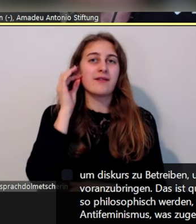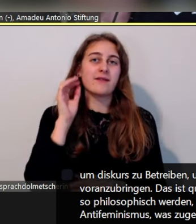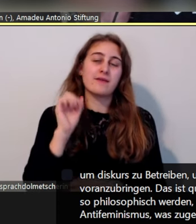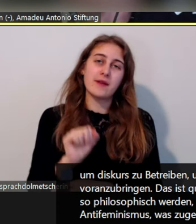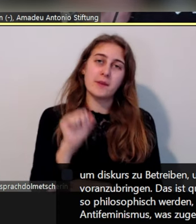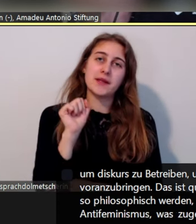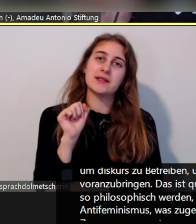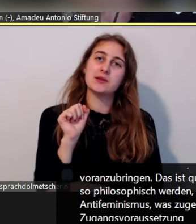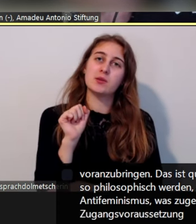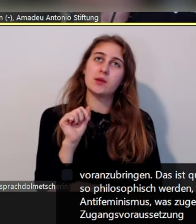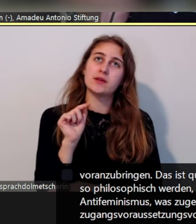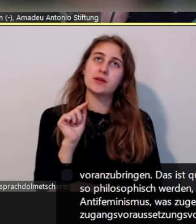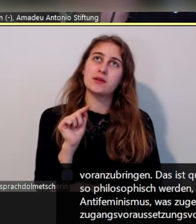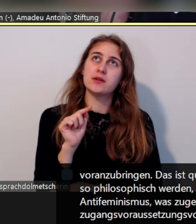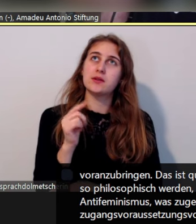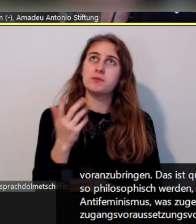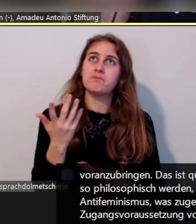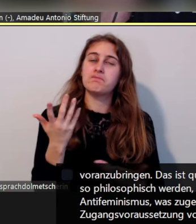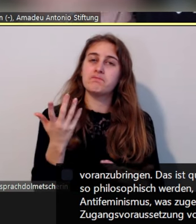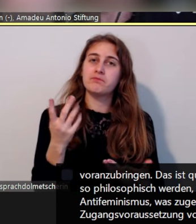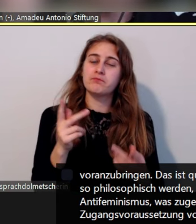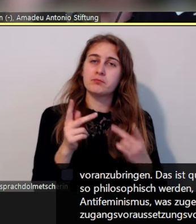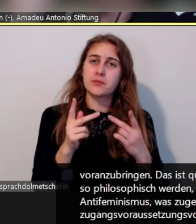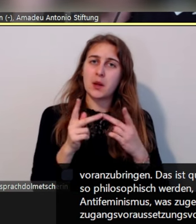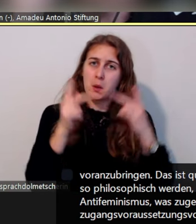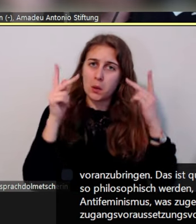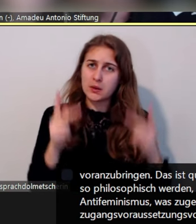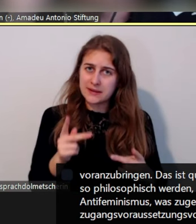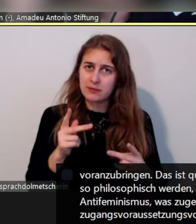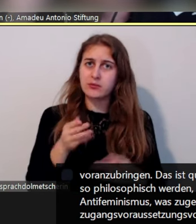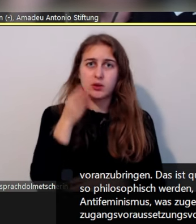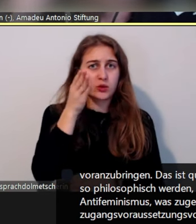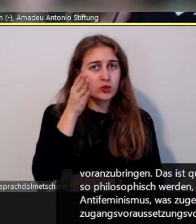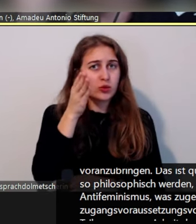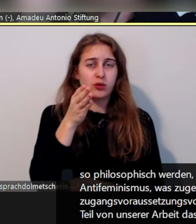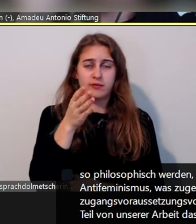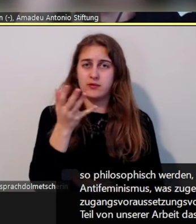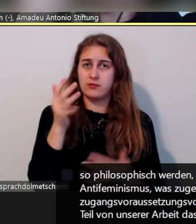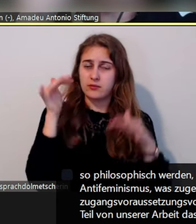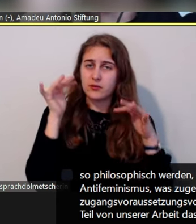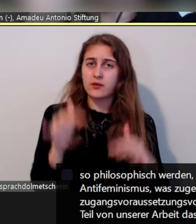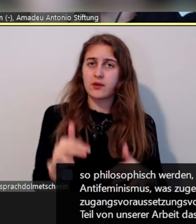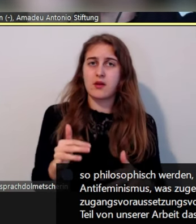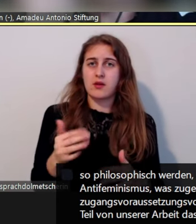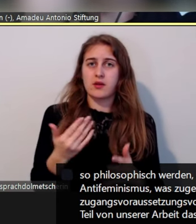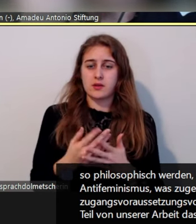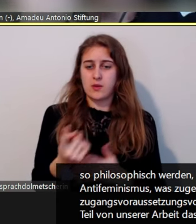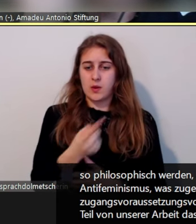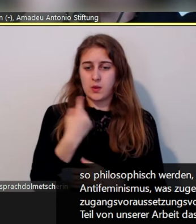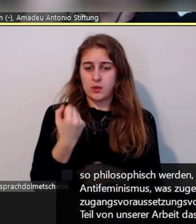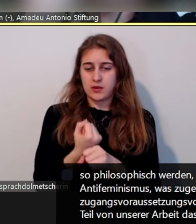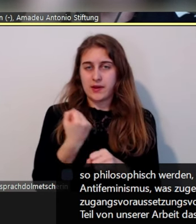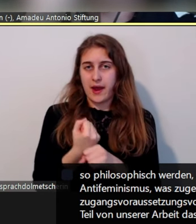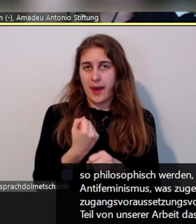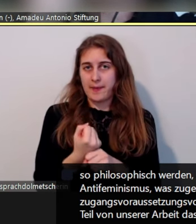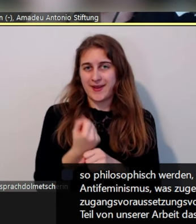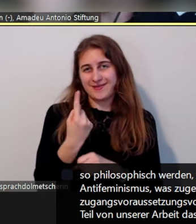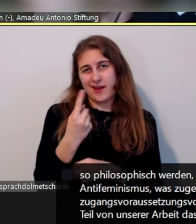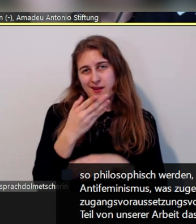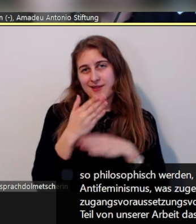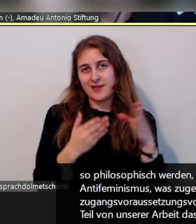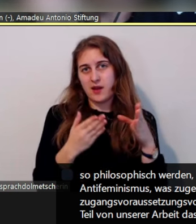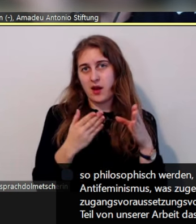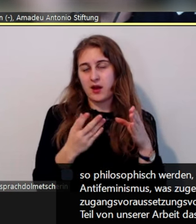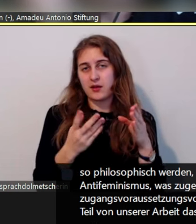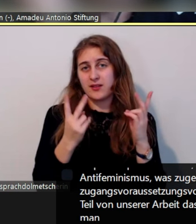zugangsvoraussetzungsvolles Konzept erstmal ist, und auch, das ist Teil von unserer Arbeit, dass wir quasi da zu sensibilisieren und